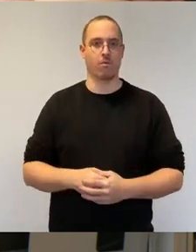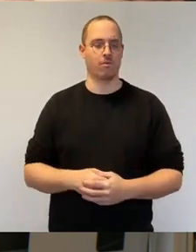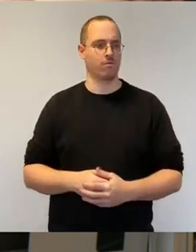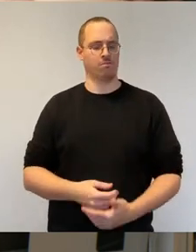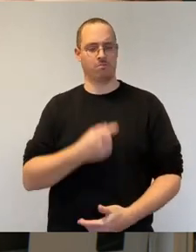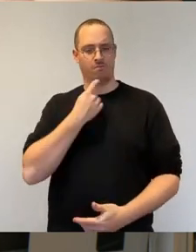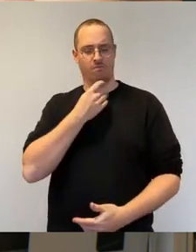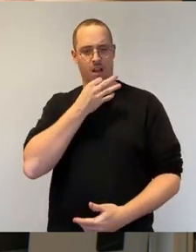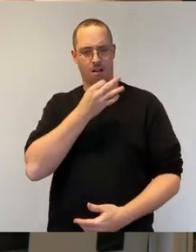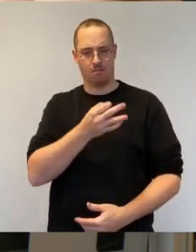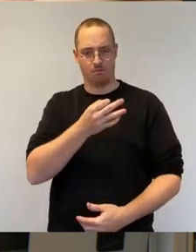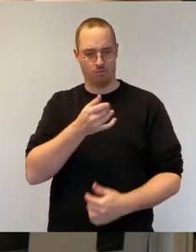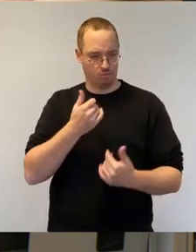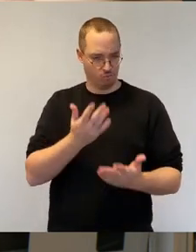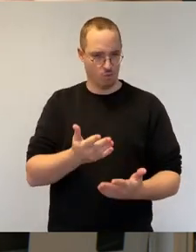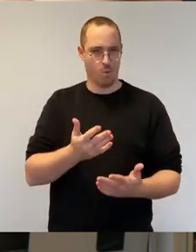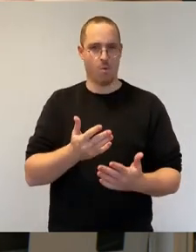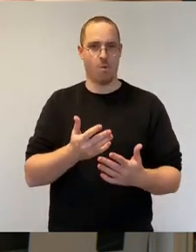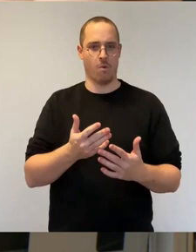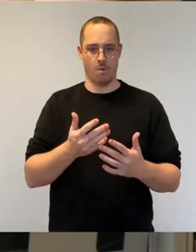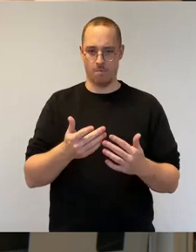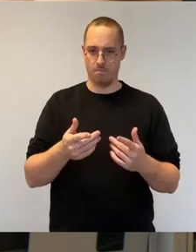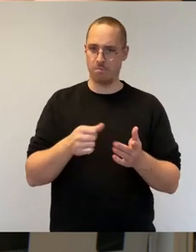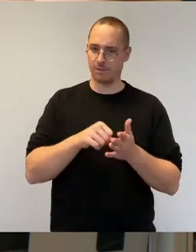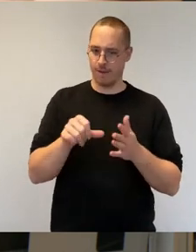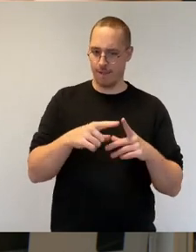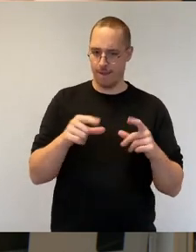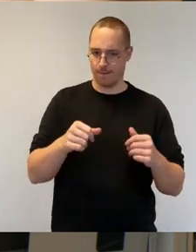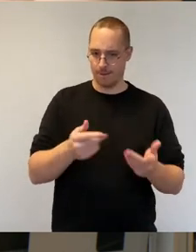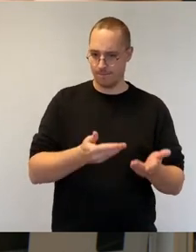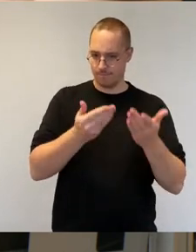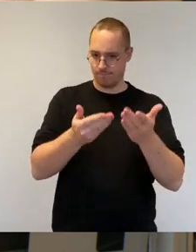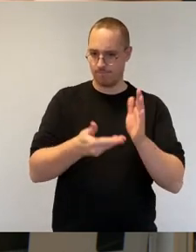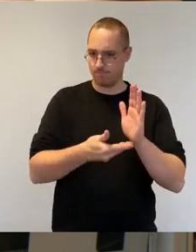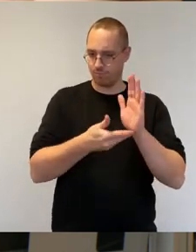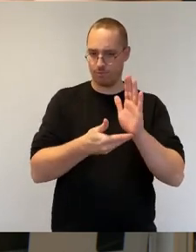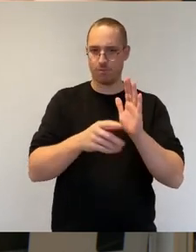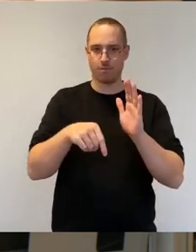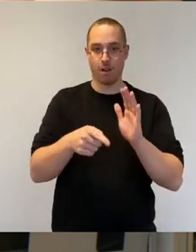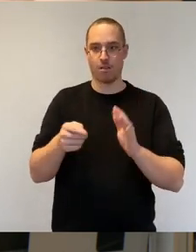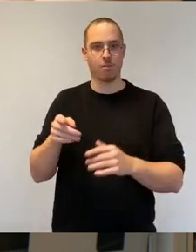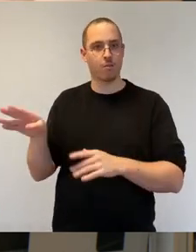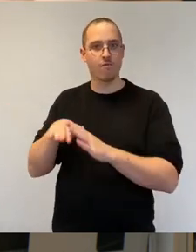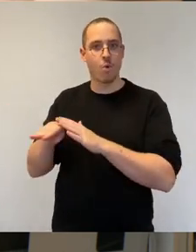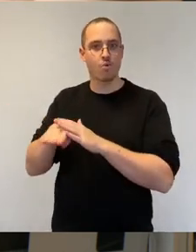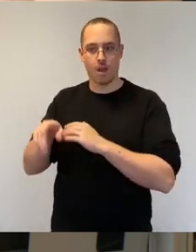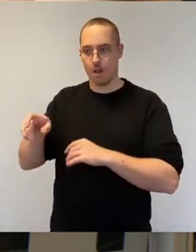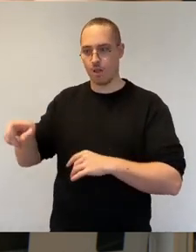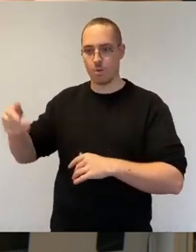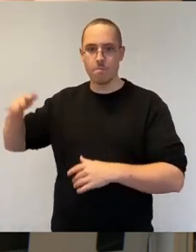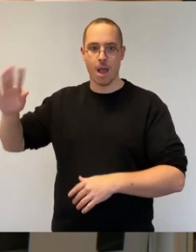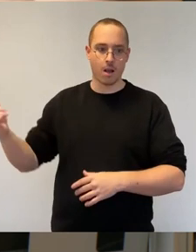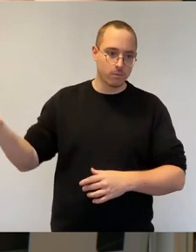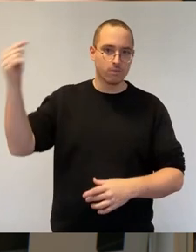Weil wenn die Geflüchteten, die nach Europa gekommen sind und von den ja ohnehin schon geringen Mitteln, die sie hier bekommen, noch ihre Familien zu Hause